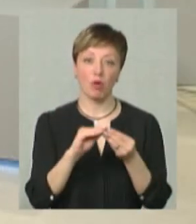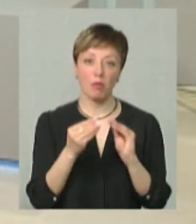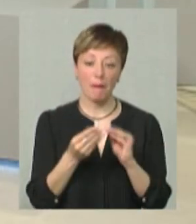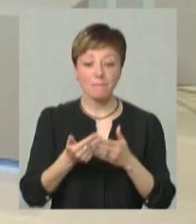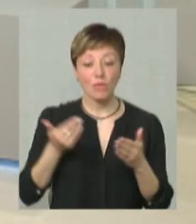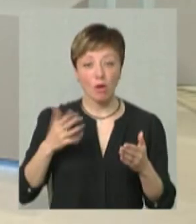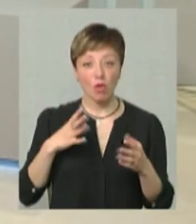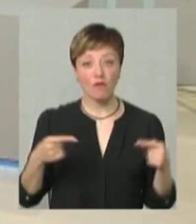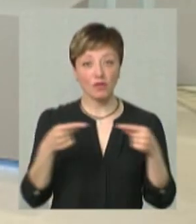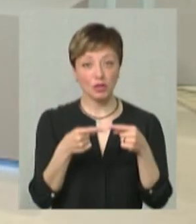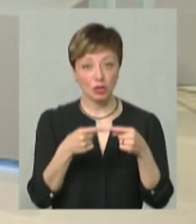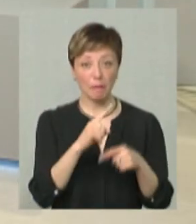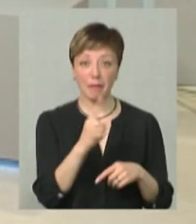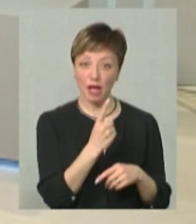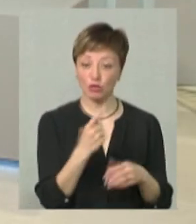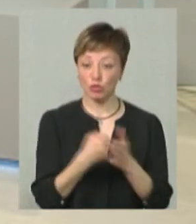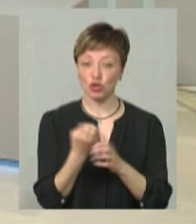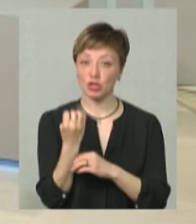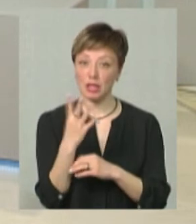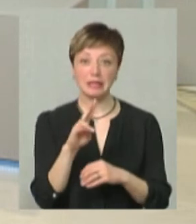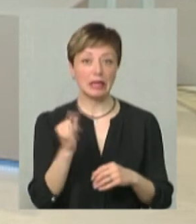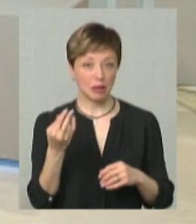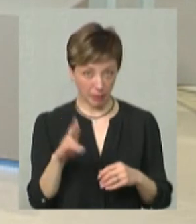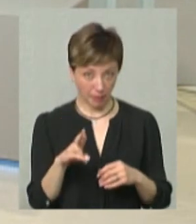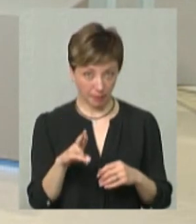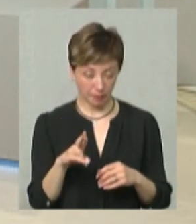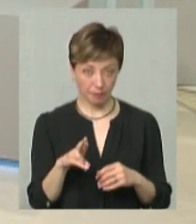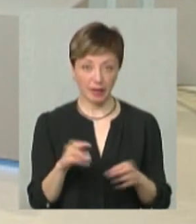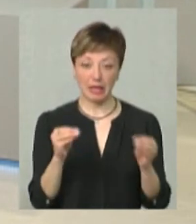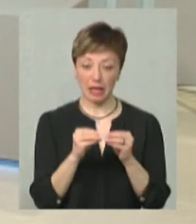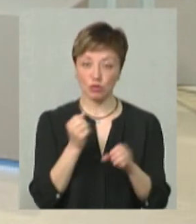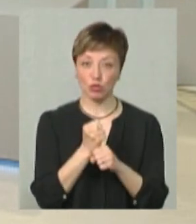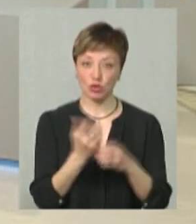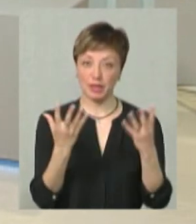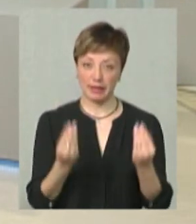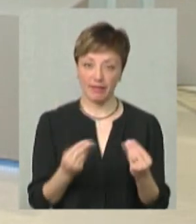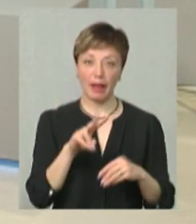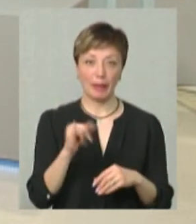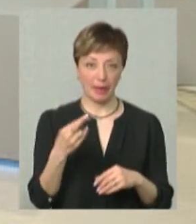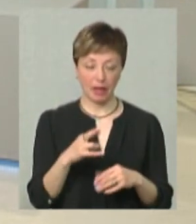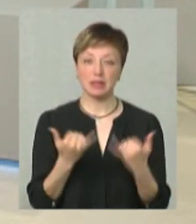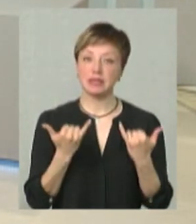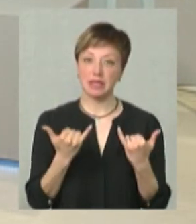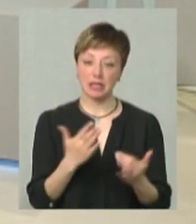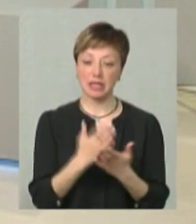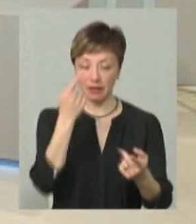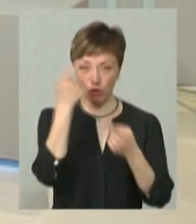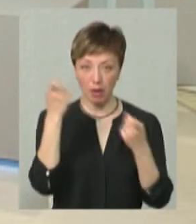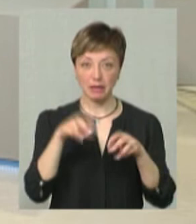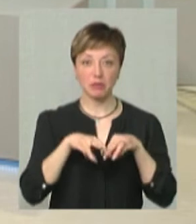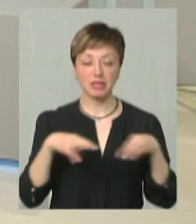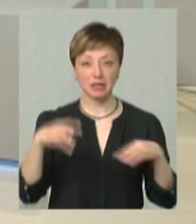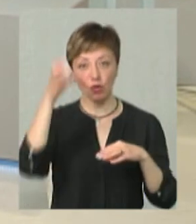Пепередньо було визначено з 1 по 14 липня, тобто перших 10 робочих днів липня. Зараз нам є інформація